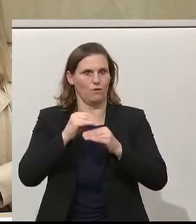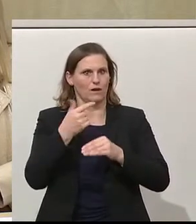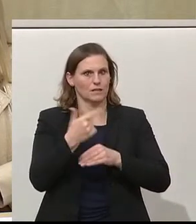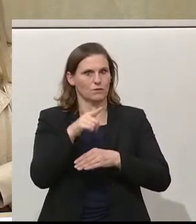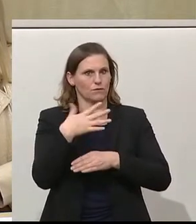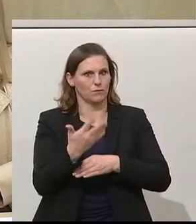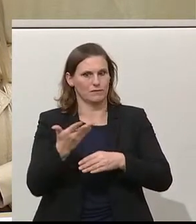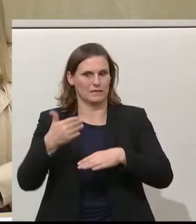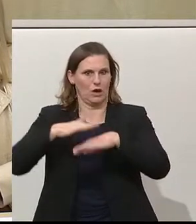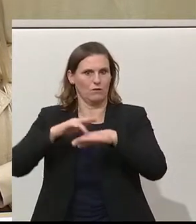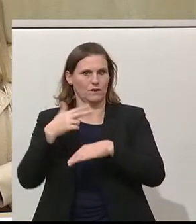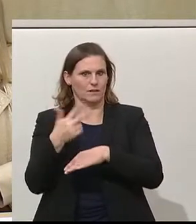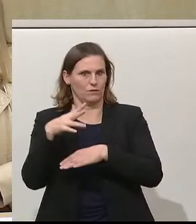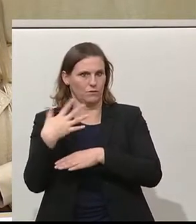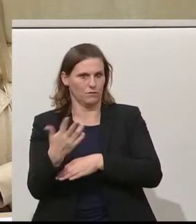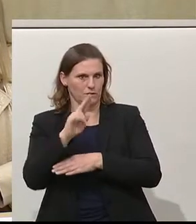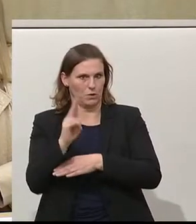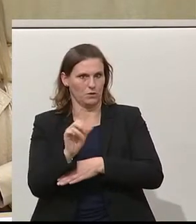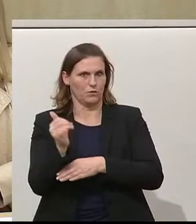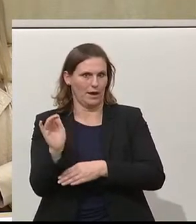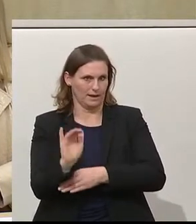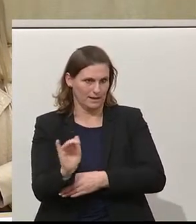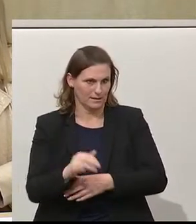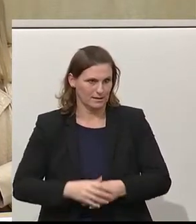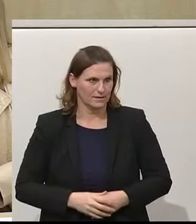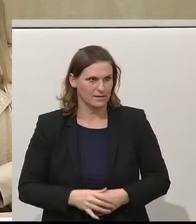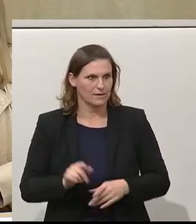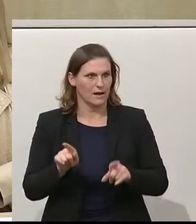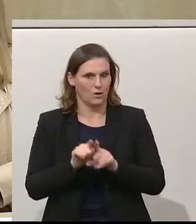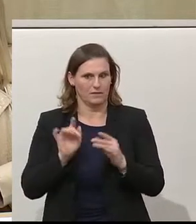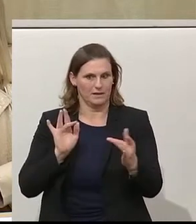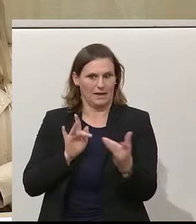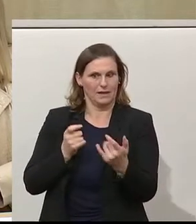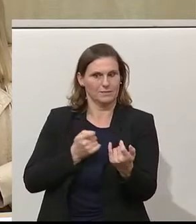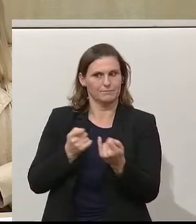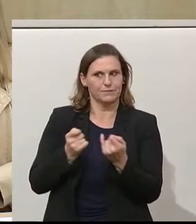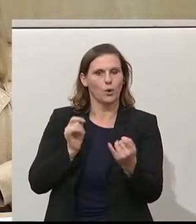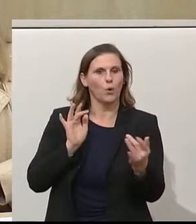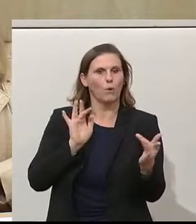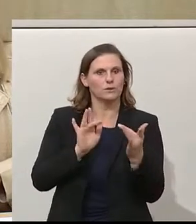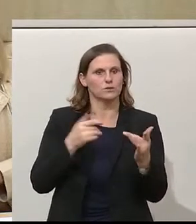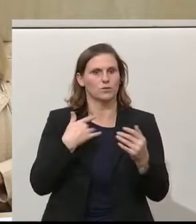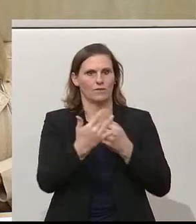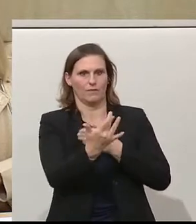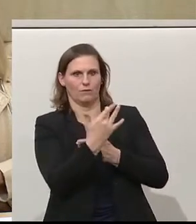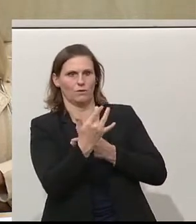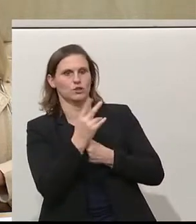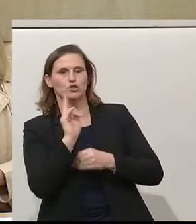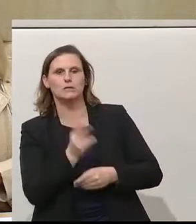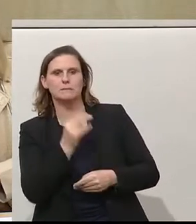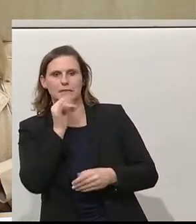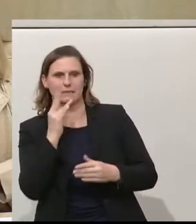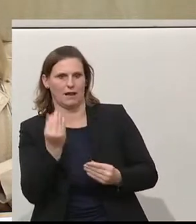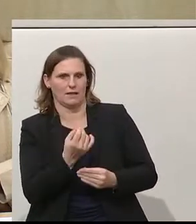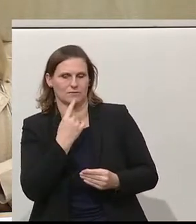auf 350 Euro pro Kind und damit genau dem entgegentreten, was uns die Opposition vorgeworfen hat. Es stimmt nämlich nicht alles,